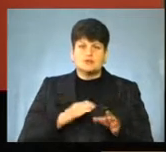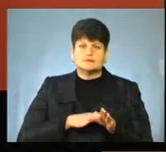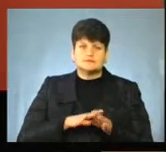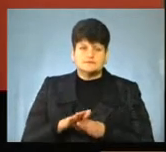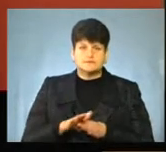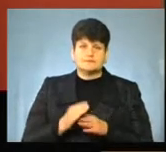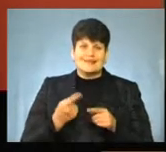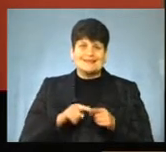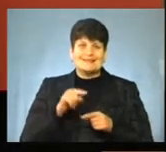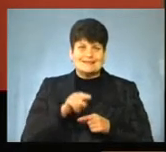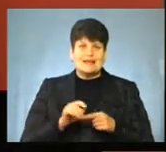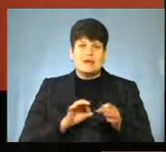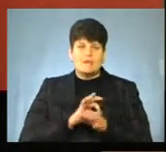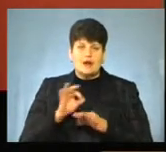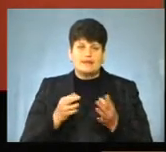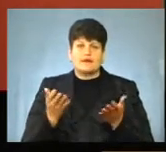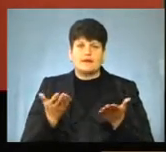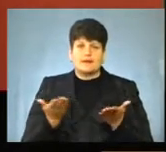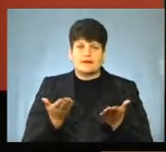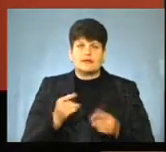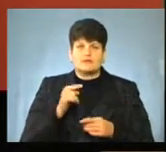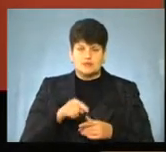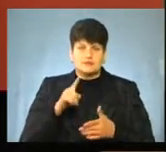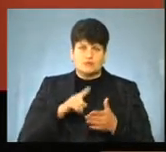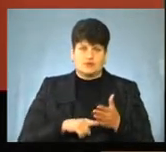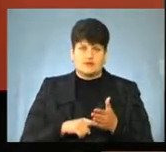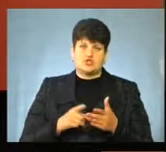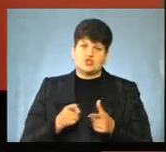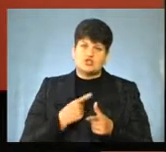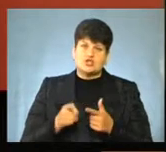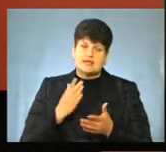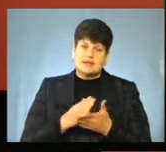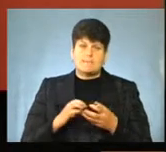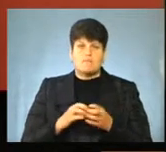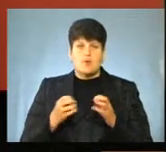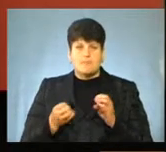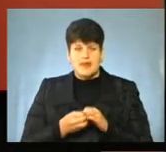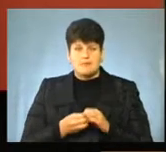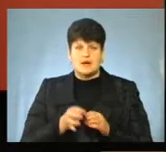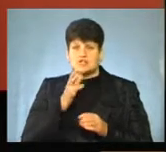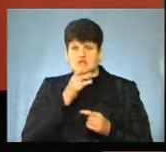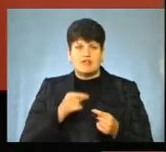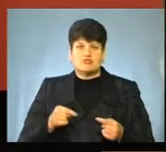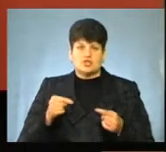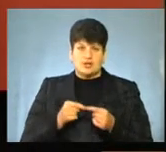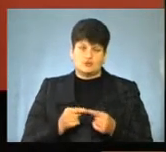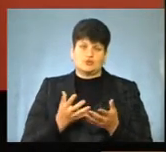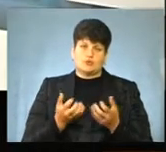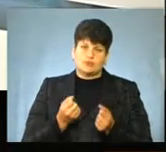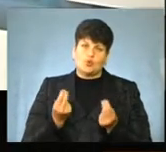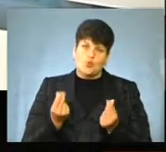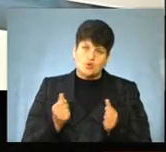реалізувати саме цей проєкт, на який вони сподівалися. Чи є проблема з підрядниками? Не вчасно надходять кошти, можливо?